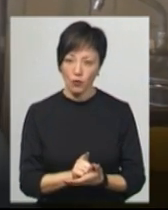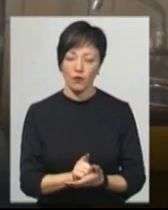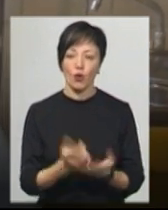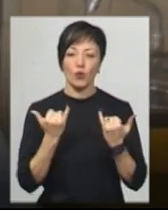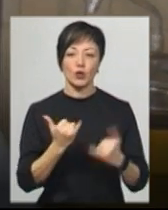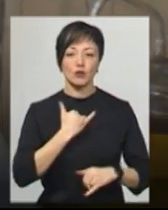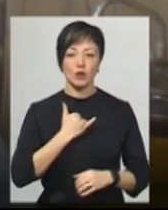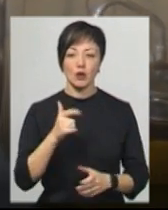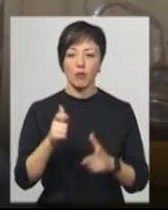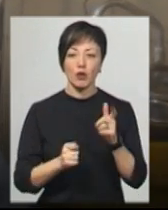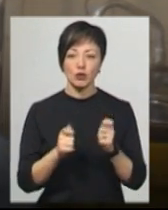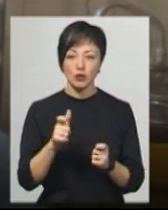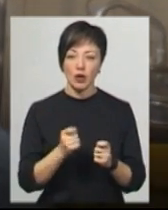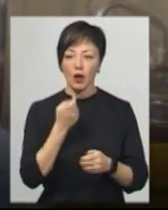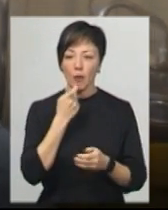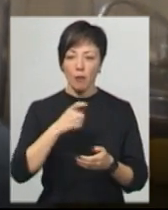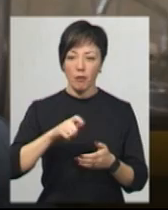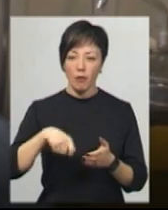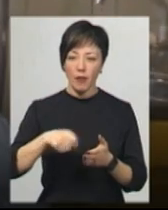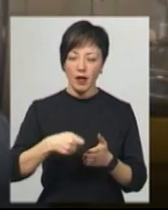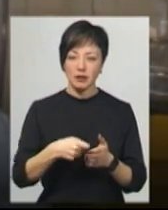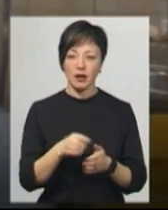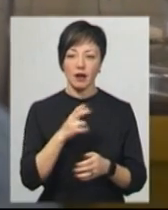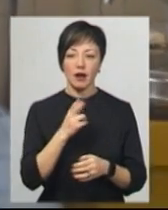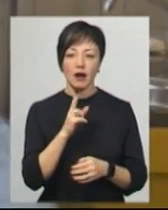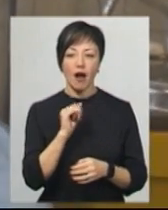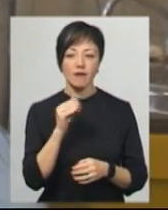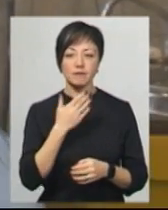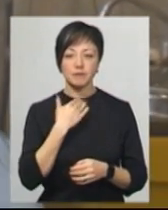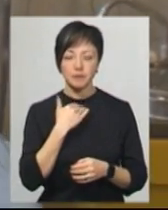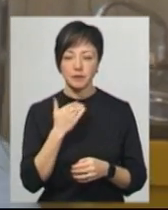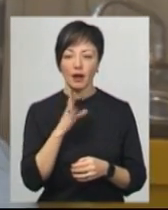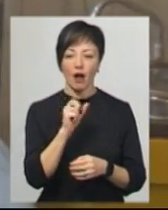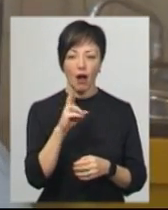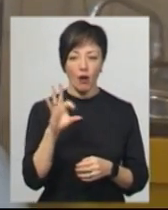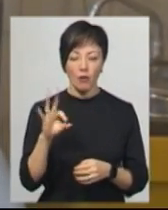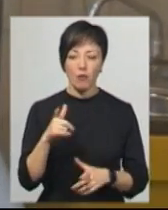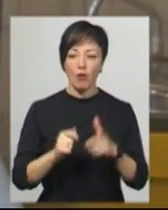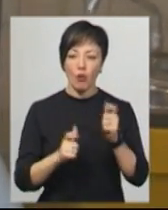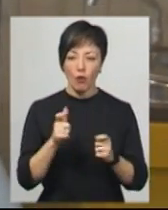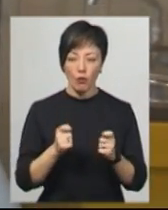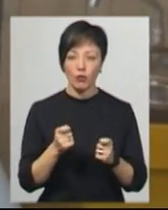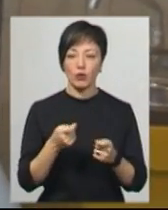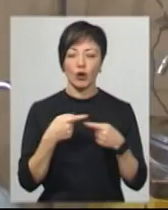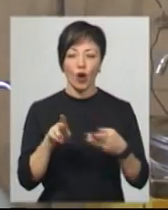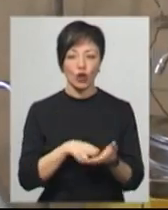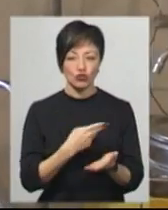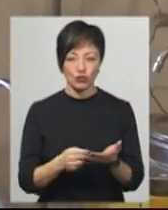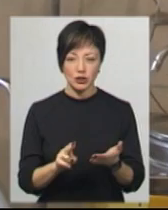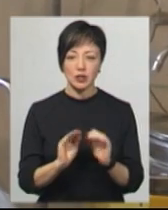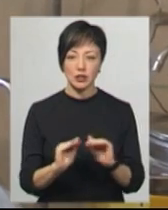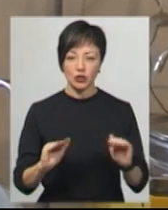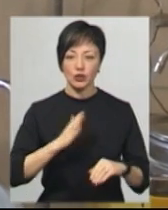сьогодні з молочком омлетики, кавові напої йдуть, молоко поїти, молочні кашки.